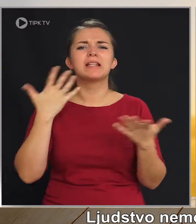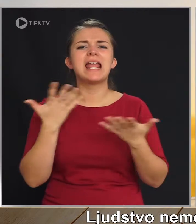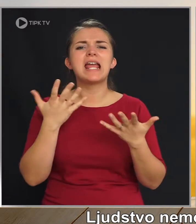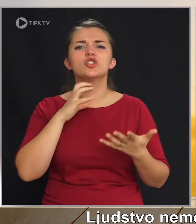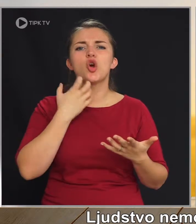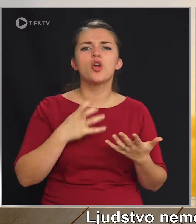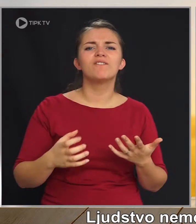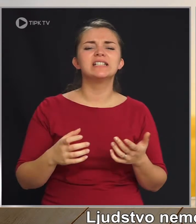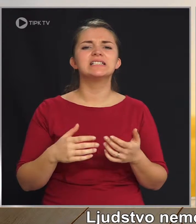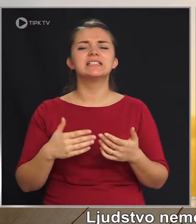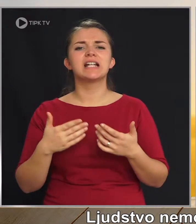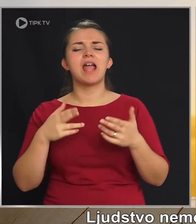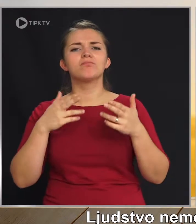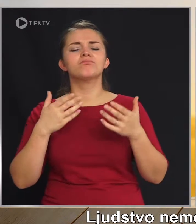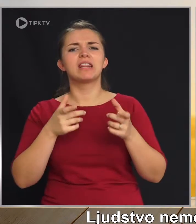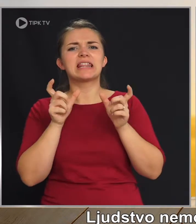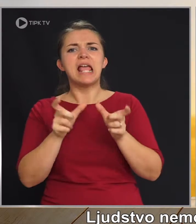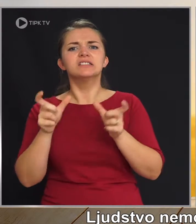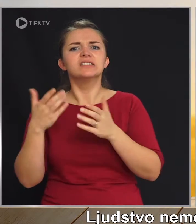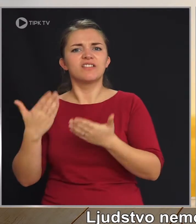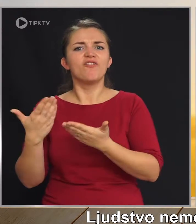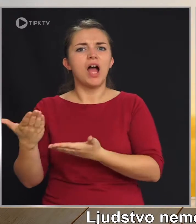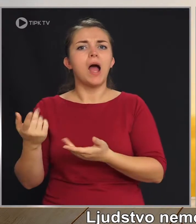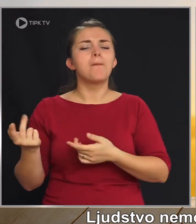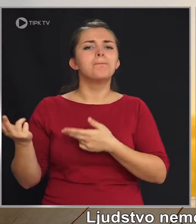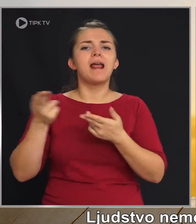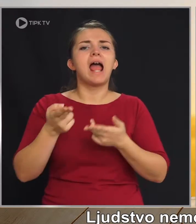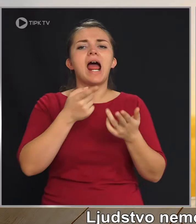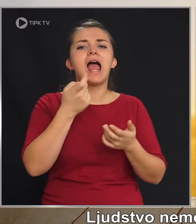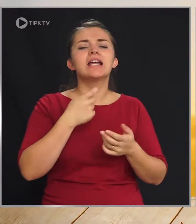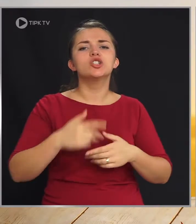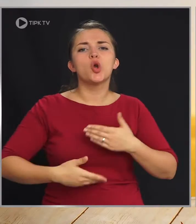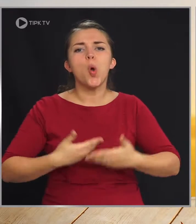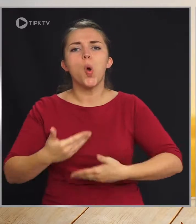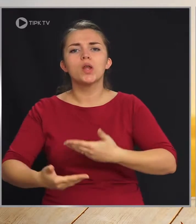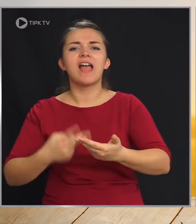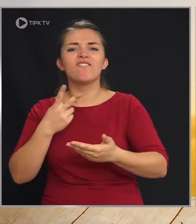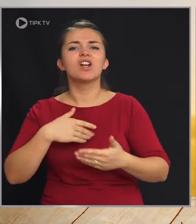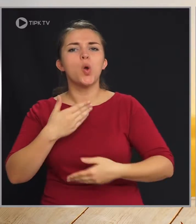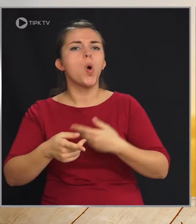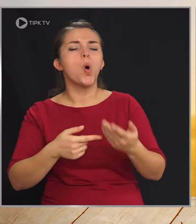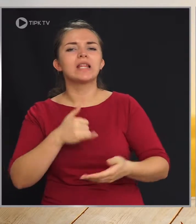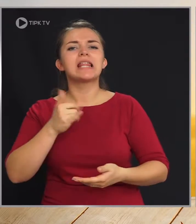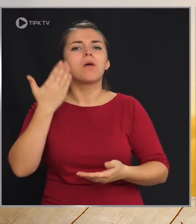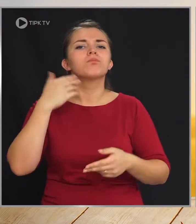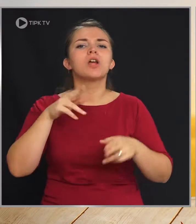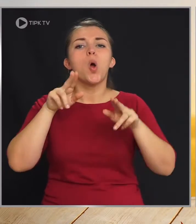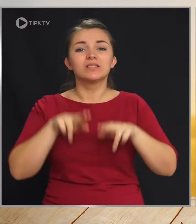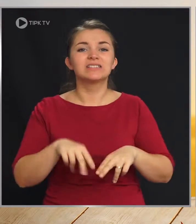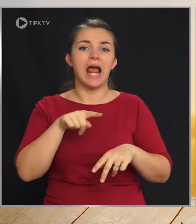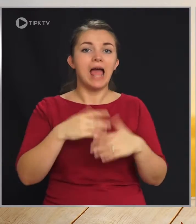neke zgodovinske dejstva prehajala iz roda v rod, da bi ostala